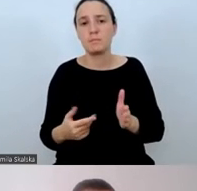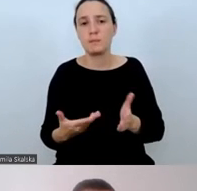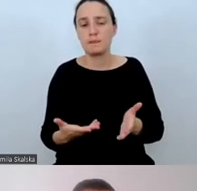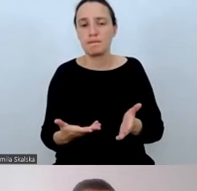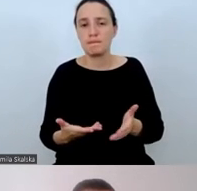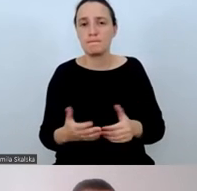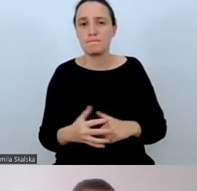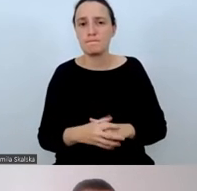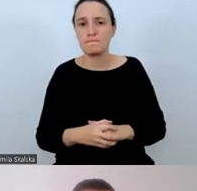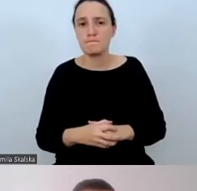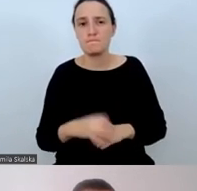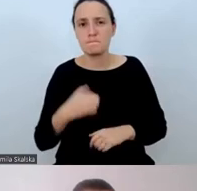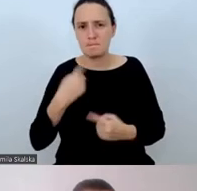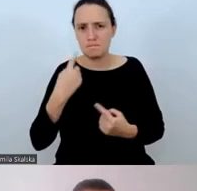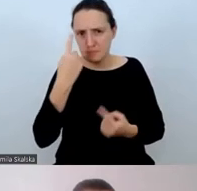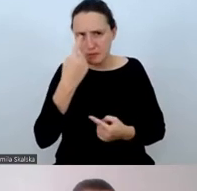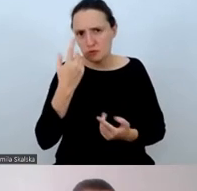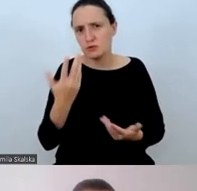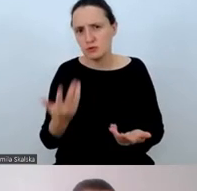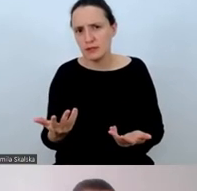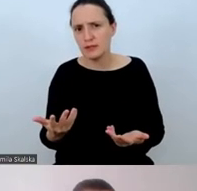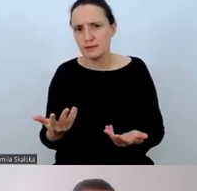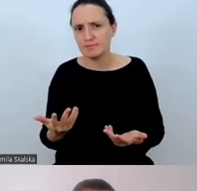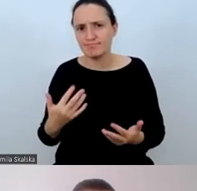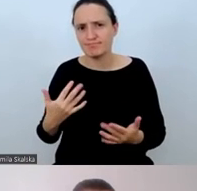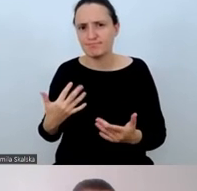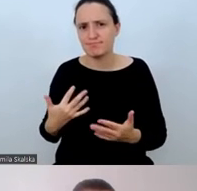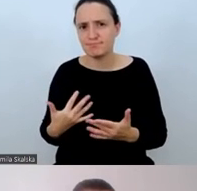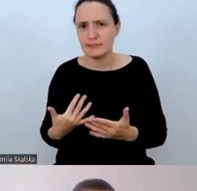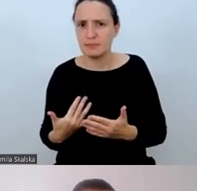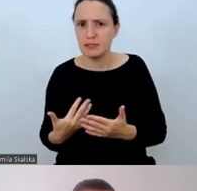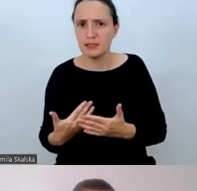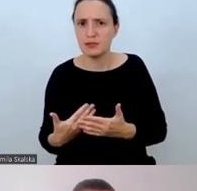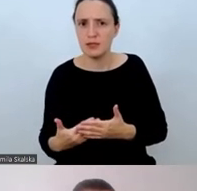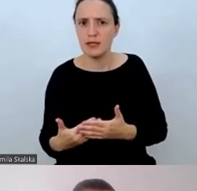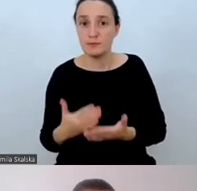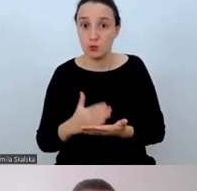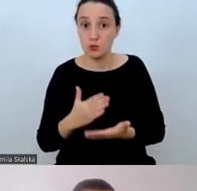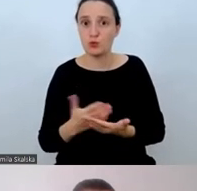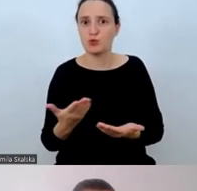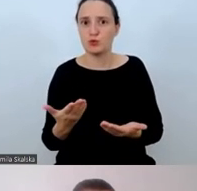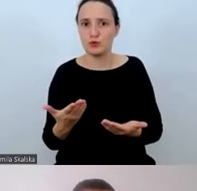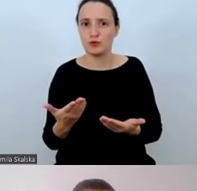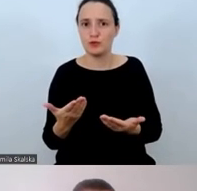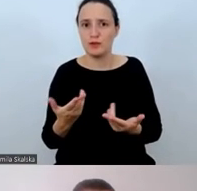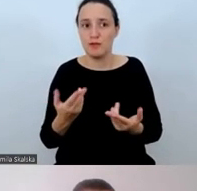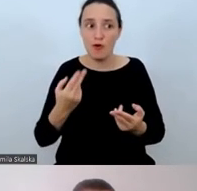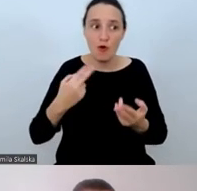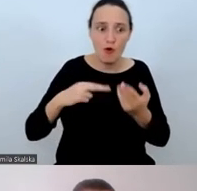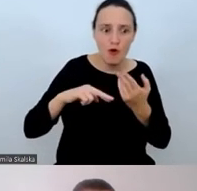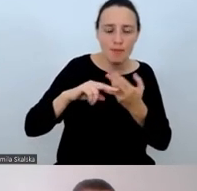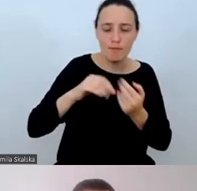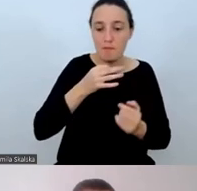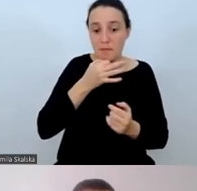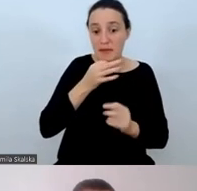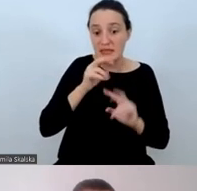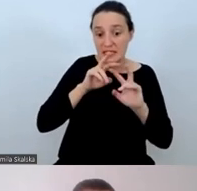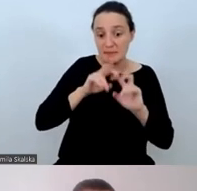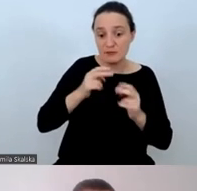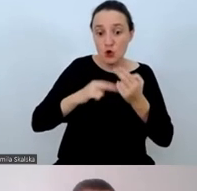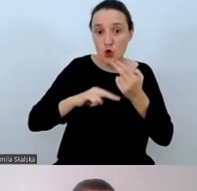myślę, że zbliżamy się do znalezienia odpowiedzi na nasze pytania badawcze.